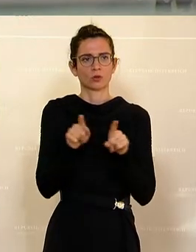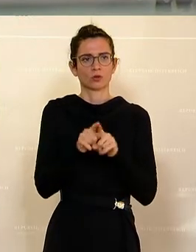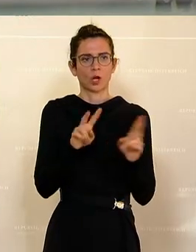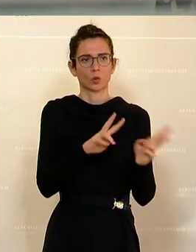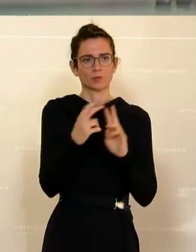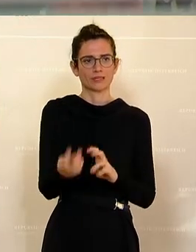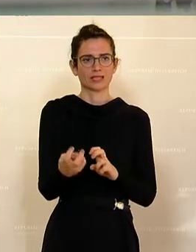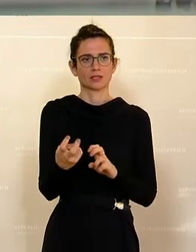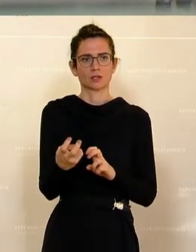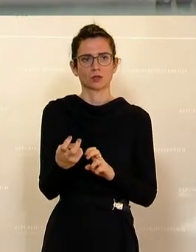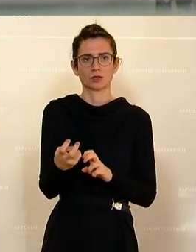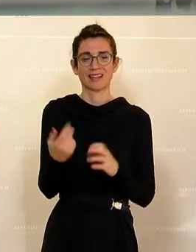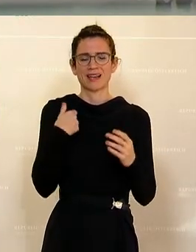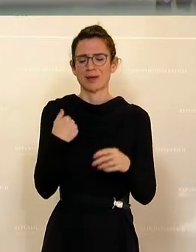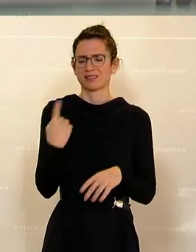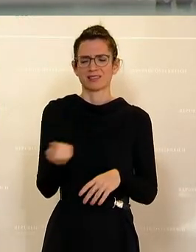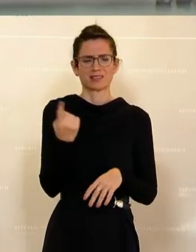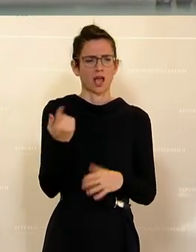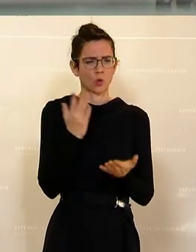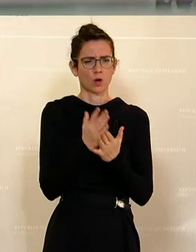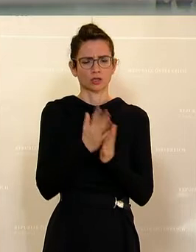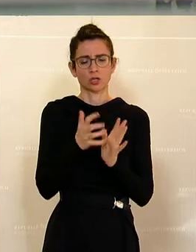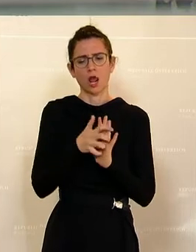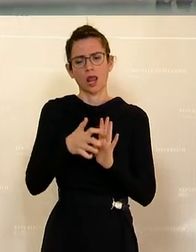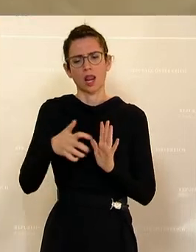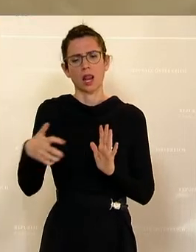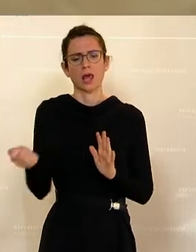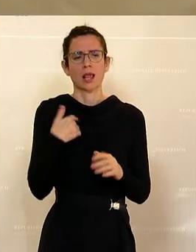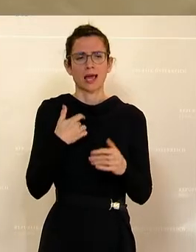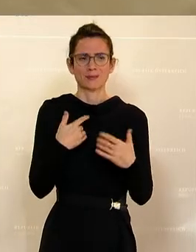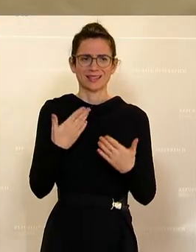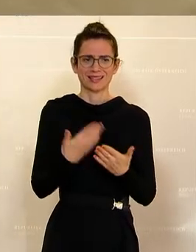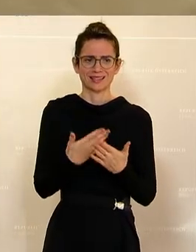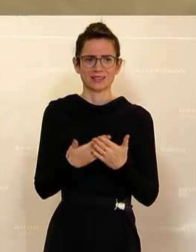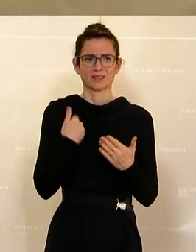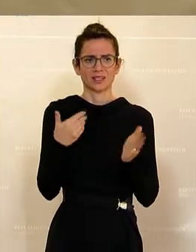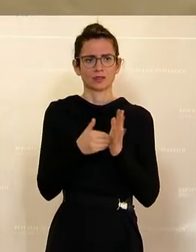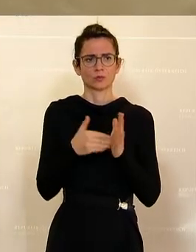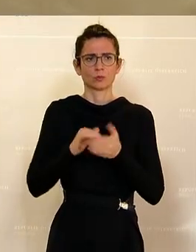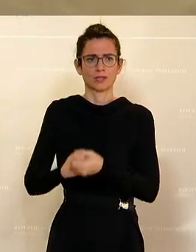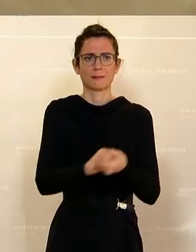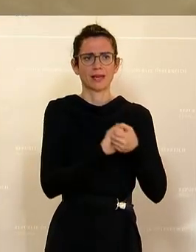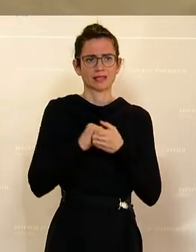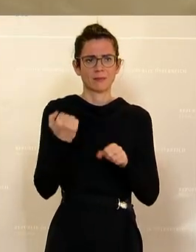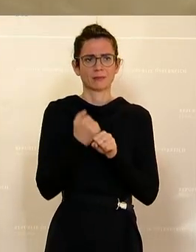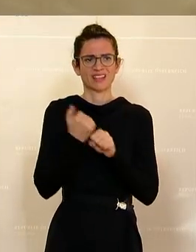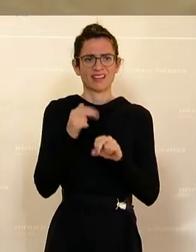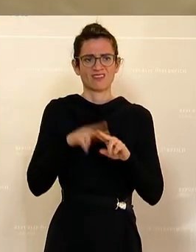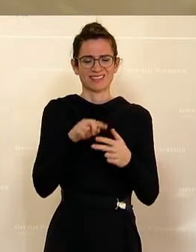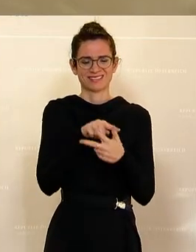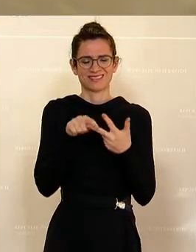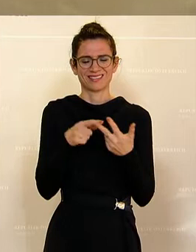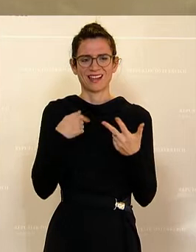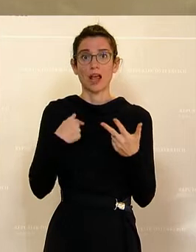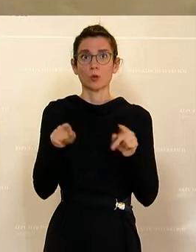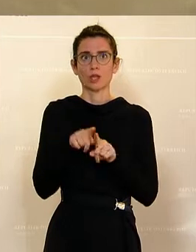Umsetzung kommen, es dauert sowieso schon länger. Aber desto trotz, wir müssen gemeinsam arbeiten, wenn drei Länder betroffen sind und